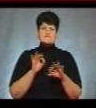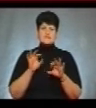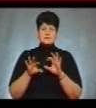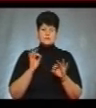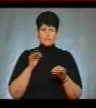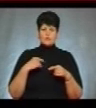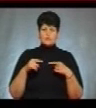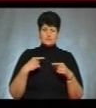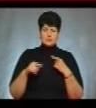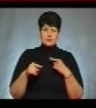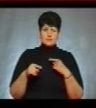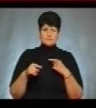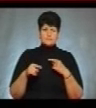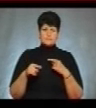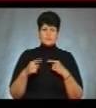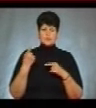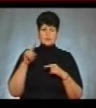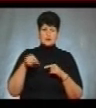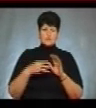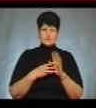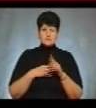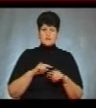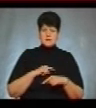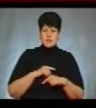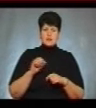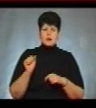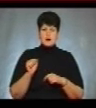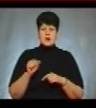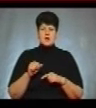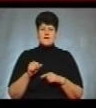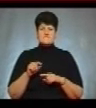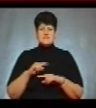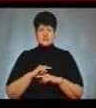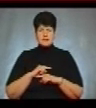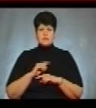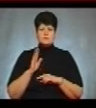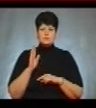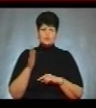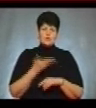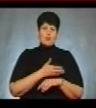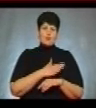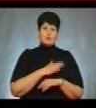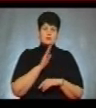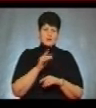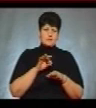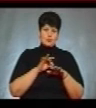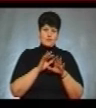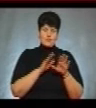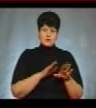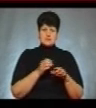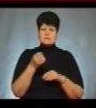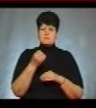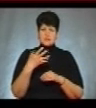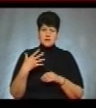футболу 1-8 фіналу, а чвертьфінал і фінал вже в Полтаві проводиться. З 15